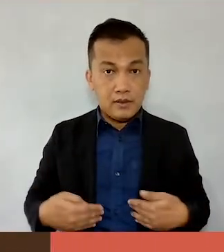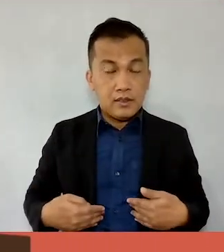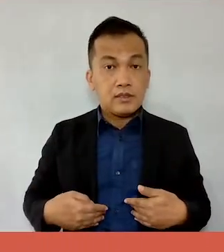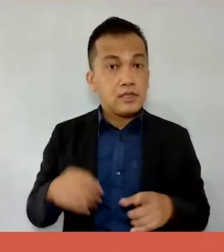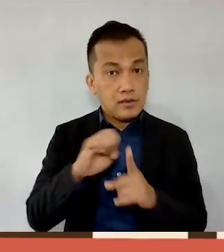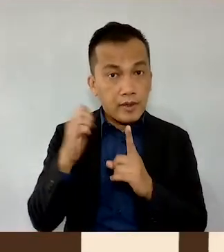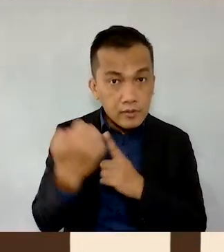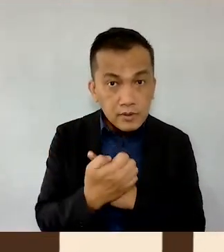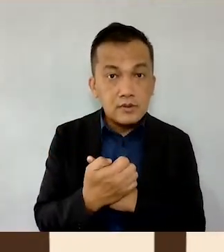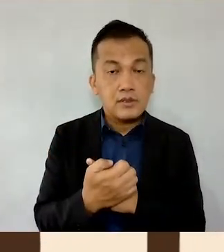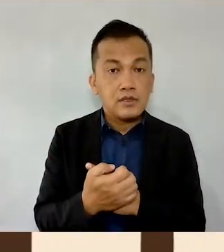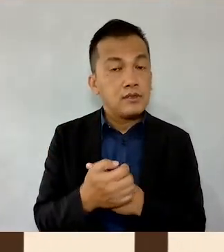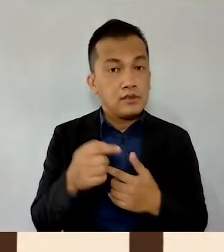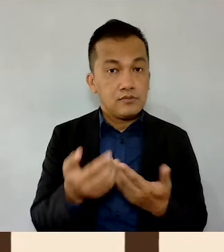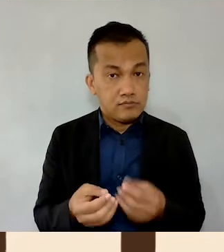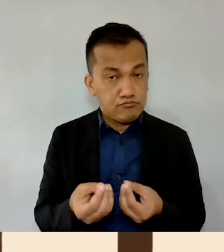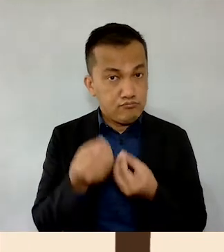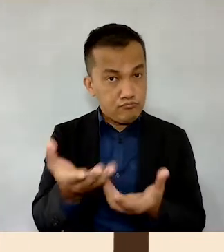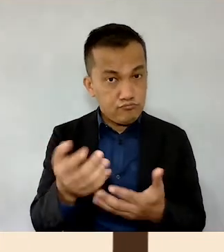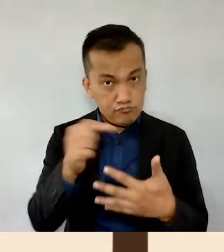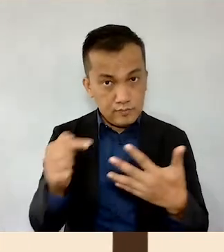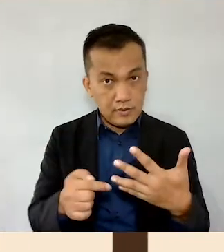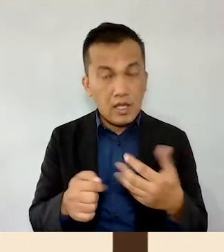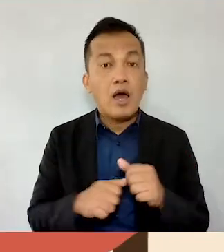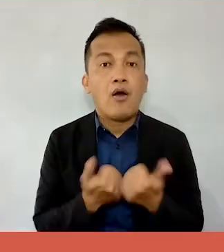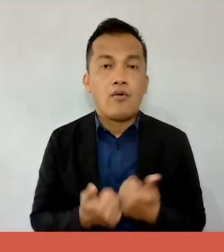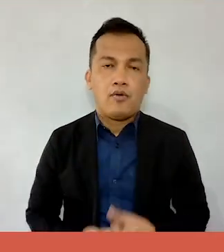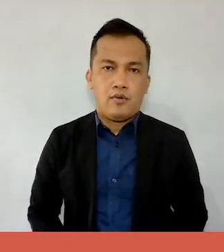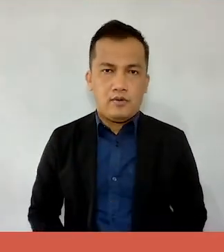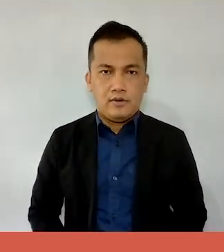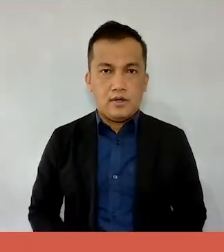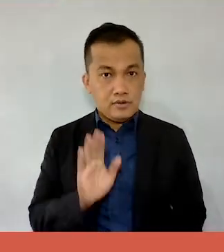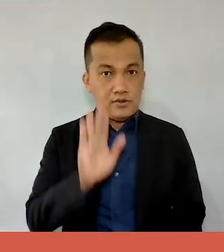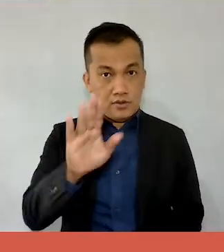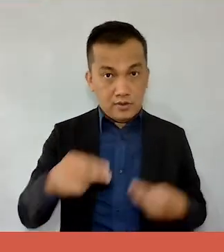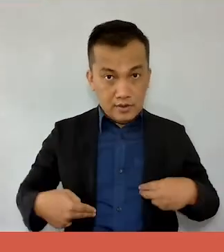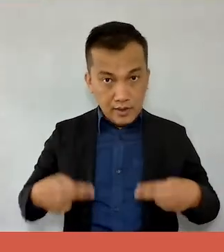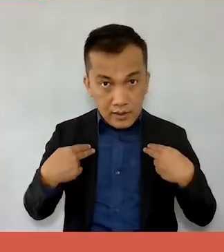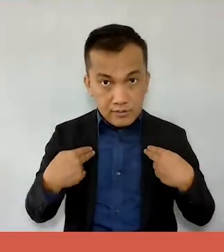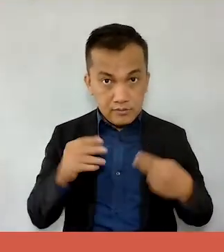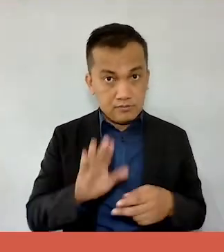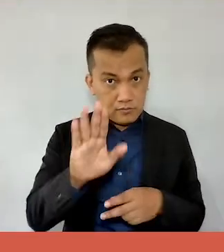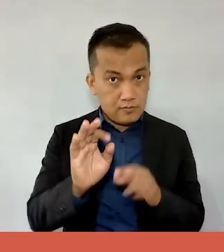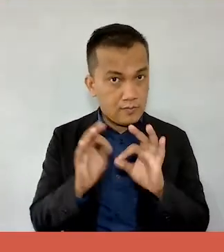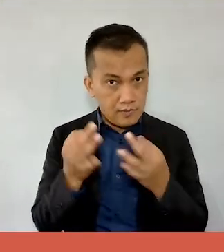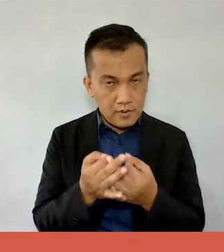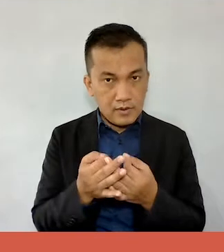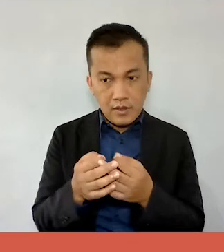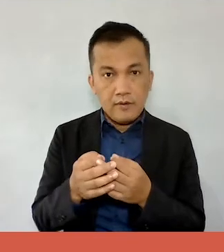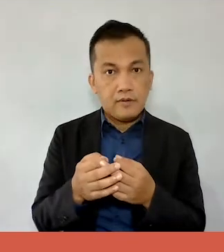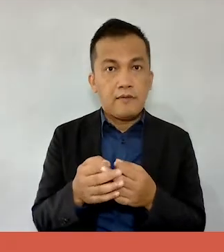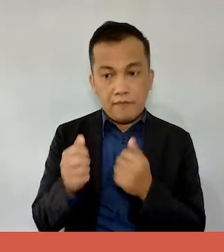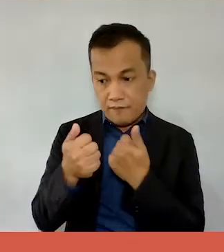at palikid. Narito ang mga hakbang para magawa ito. Para sa kalusugan mo at ng iyong pamilya, sundin ang